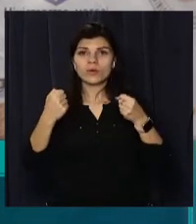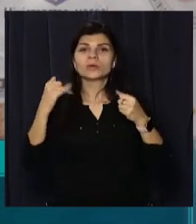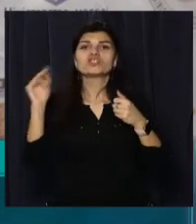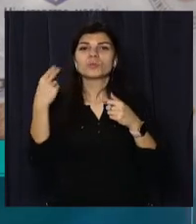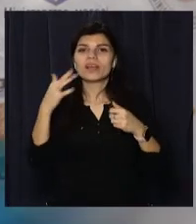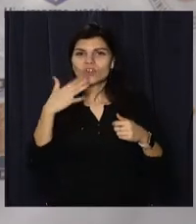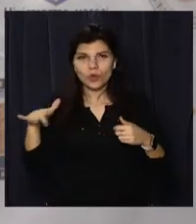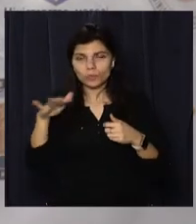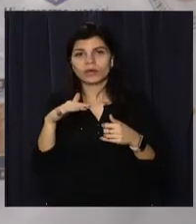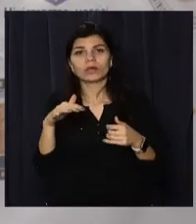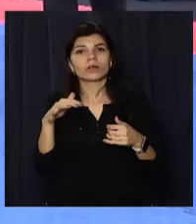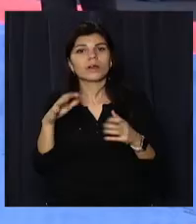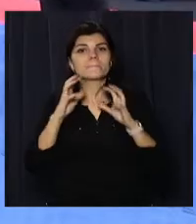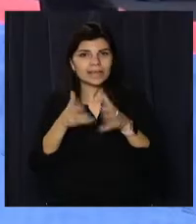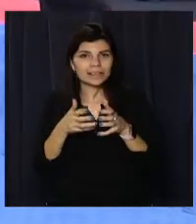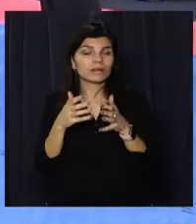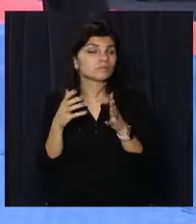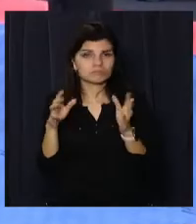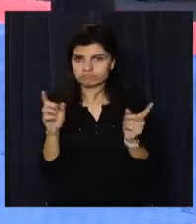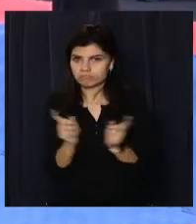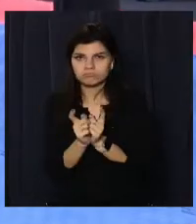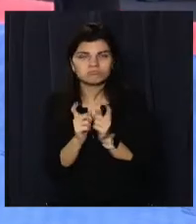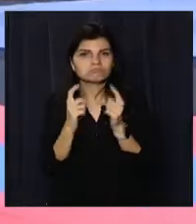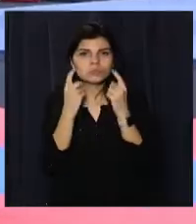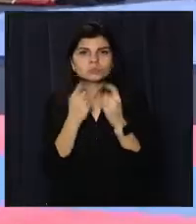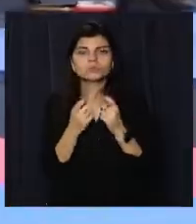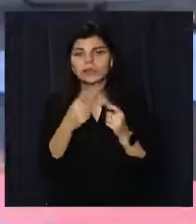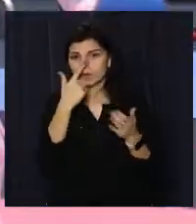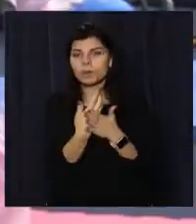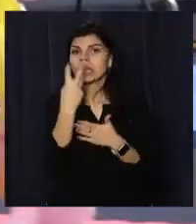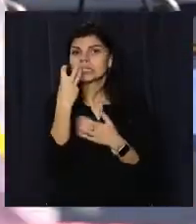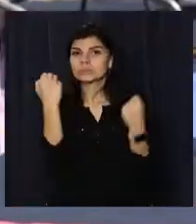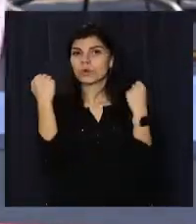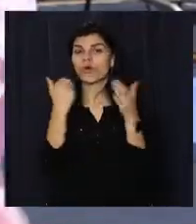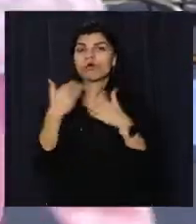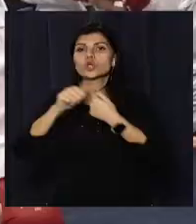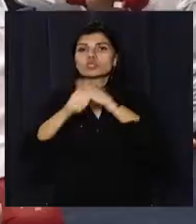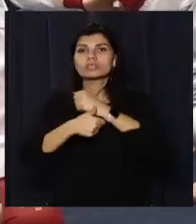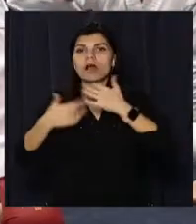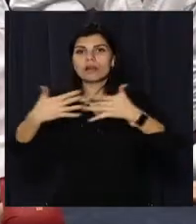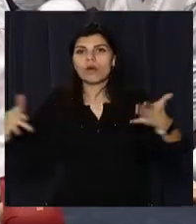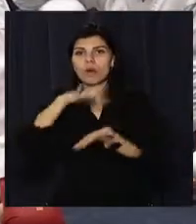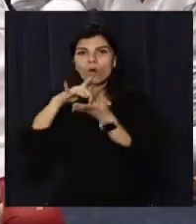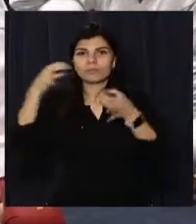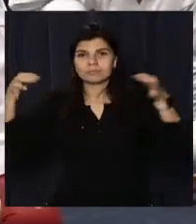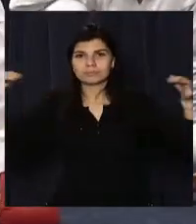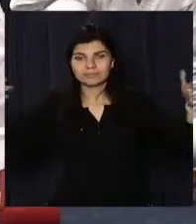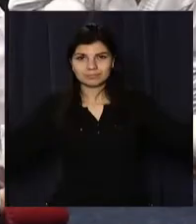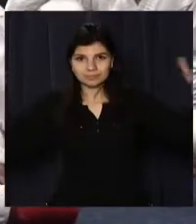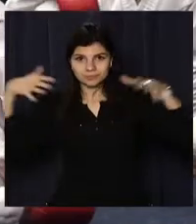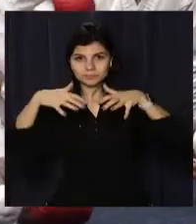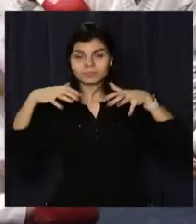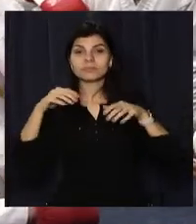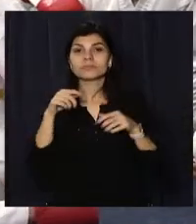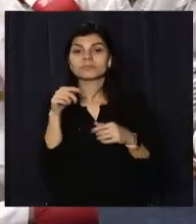чемпіонаті Європи, і на чемпіонаті мера. Сьогодні тут почти 300 спортсменів з 16 регіонів нашої країни борються